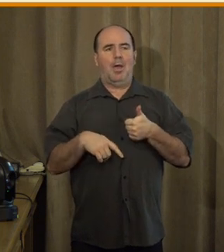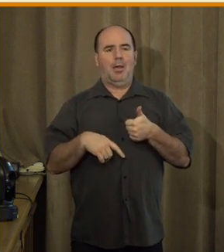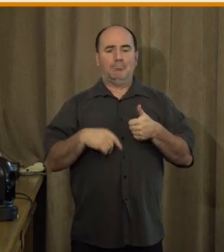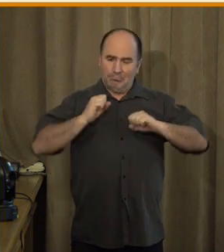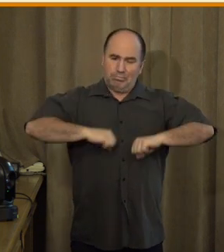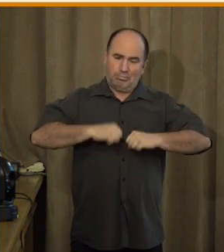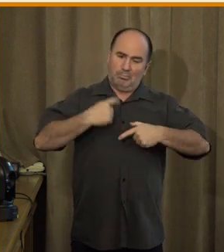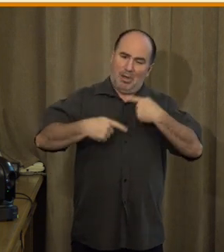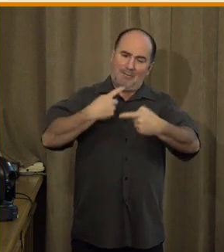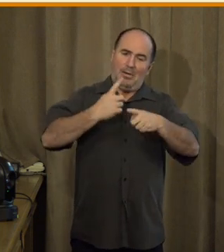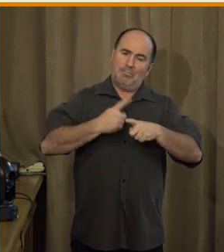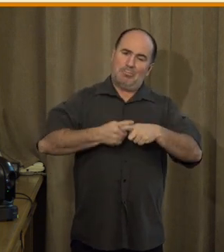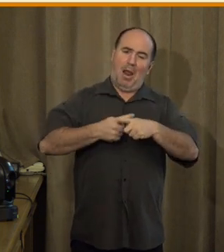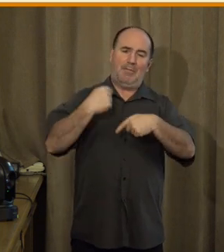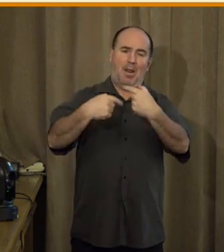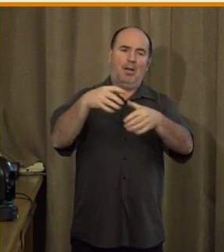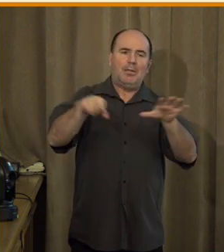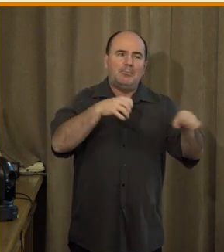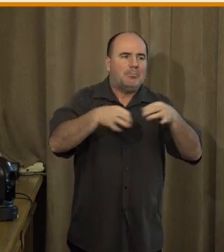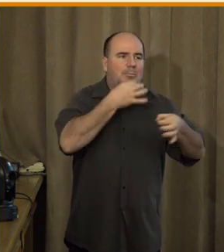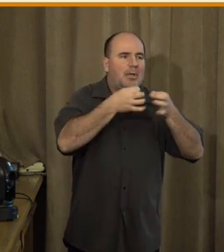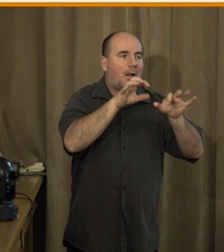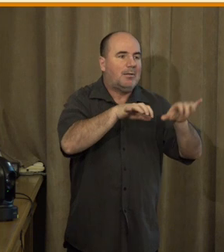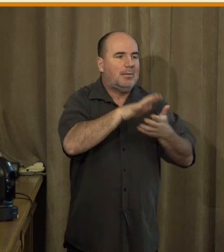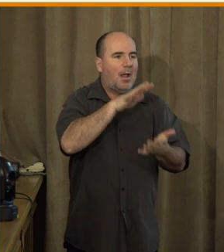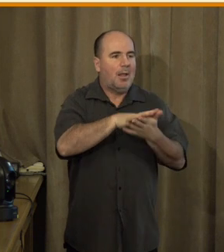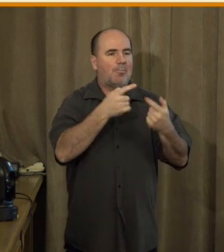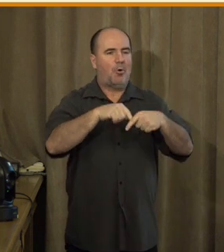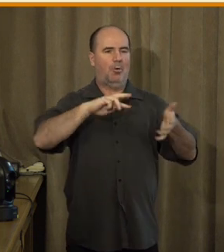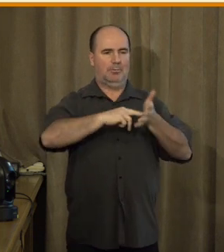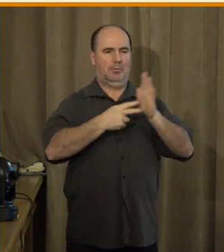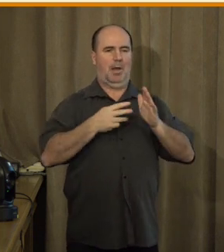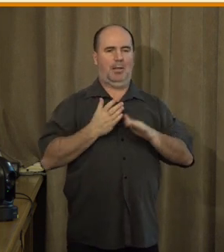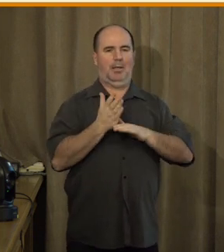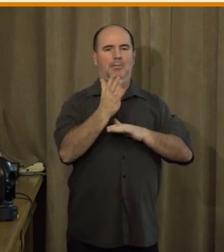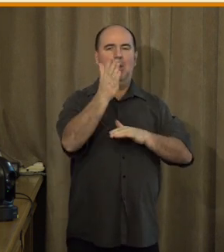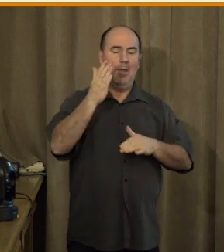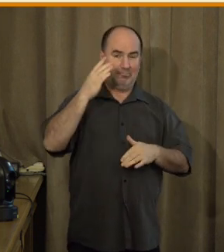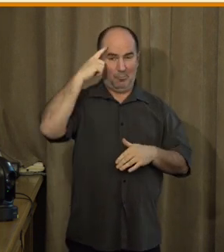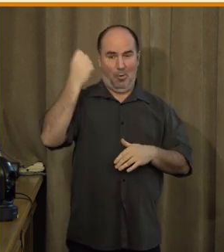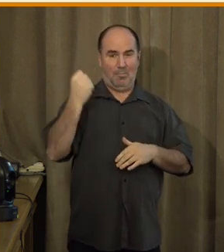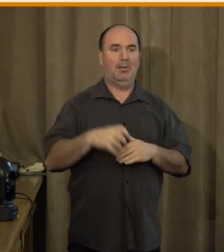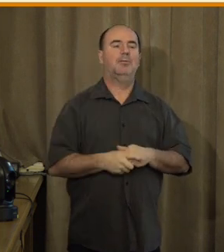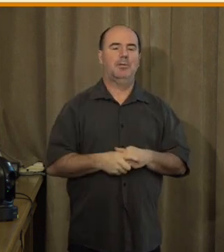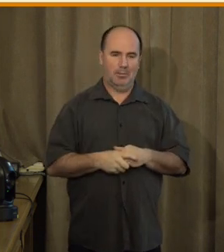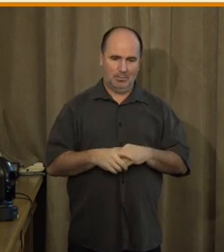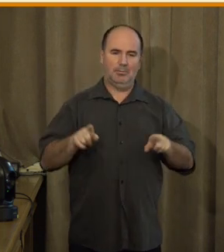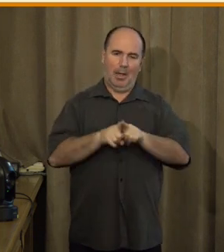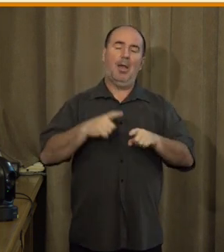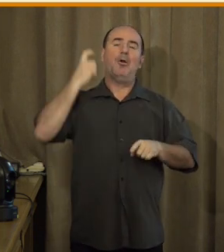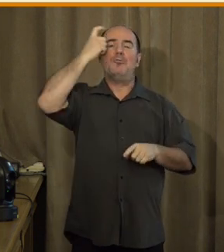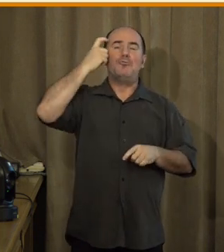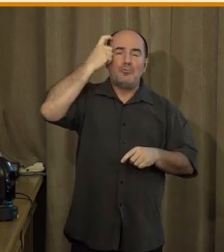data o populaci, které mapují právě jednak ty strategické kompetence, ale právě i vlivy socioekonomické a